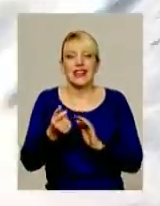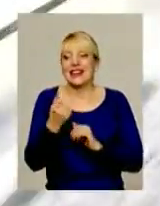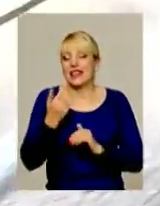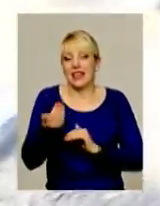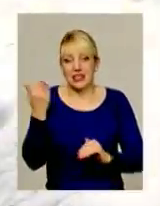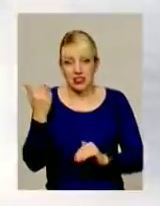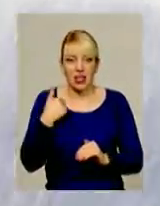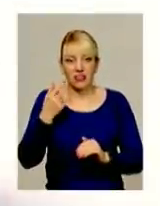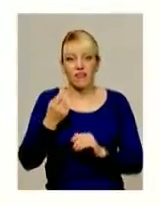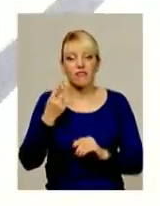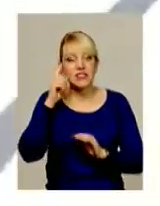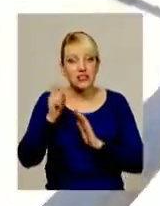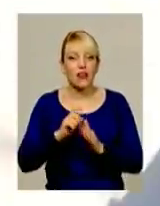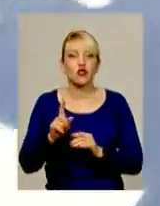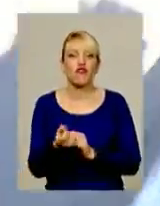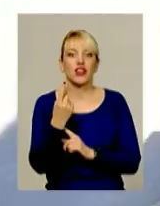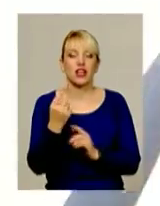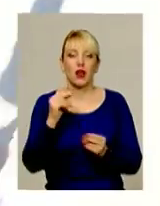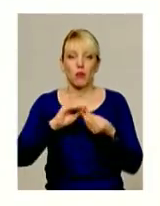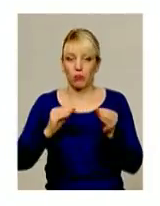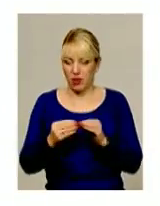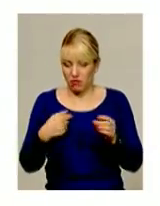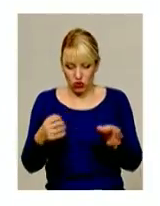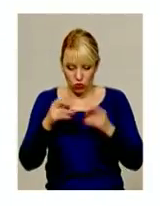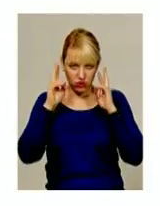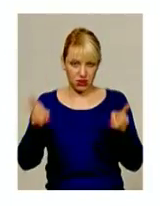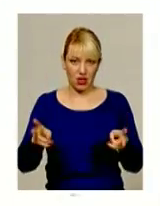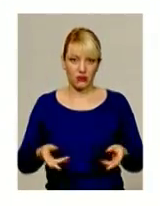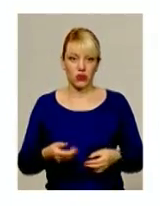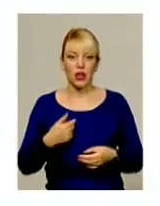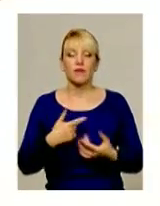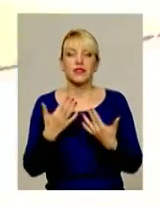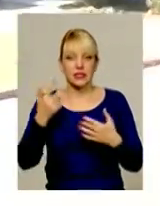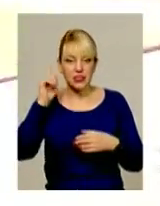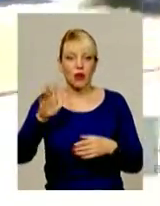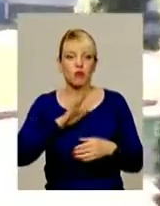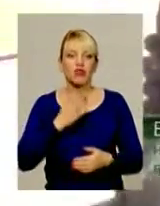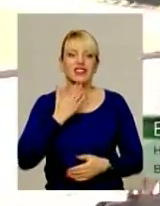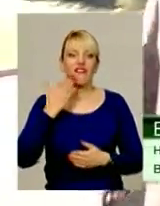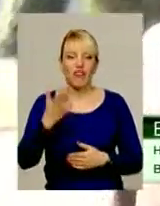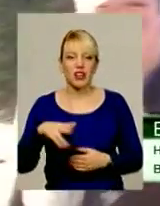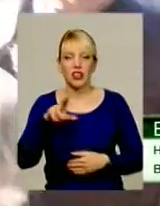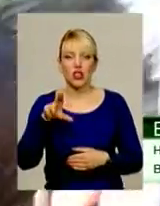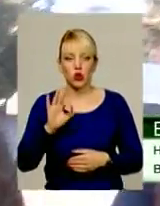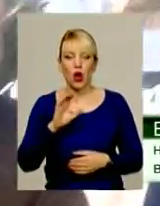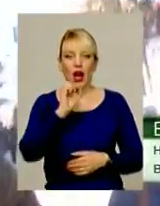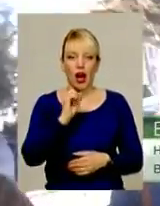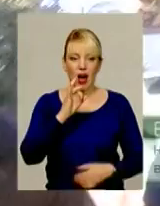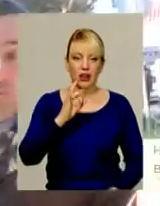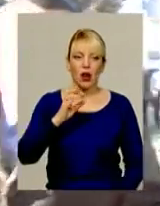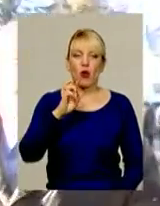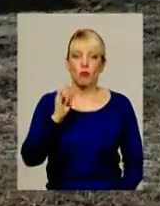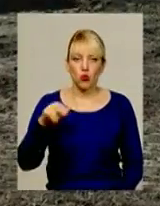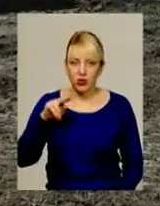Я цим питанням ще не займався. Встрійного звернення до мене не було. І до нас цього раду теж не було. Звісно, я знаю, було таке звернення безпосередньо Архбуд інспекції. Так.